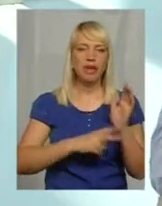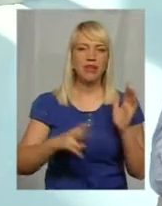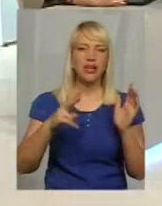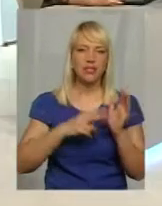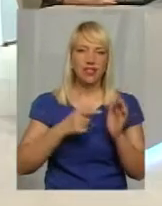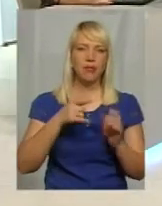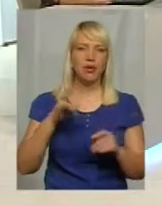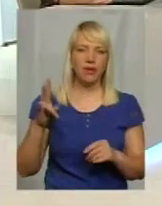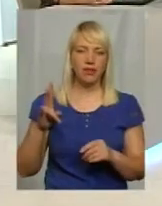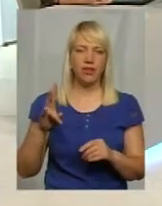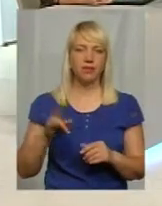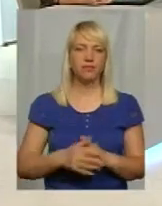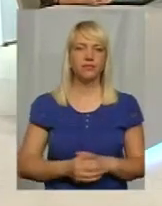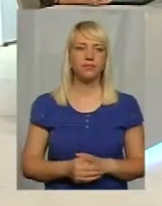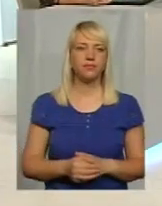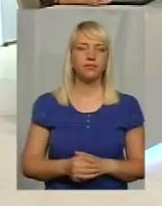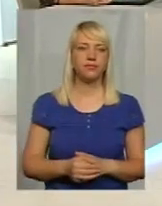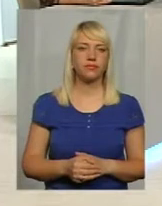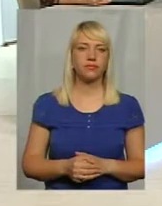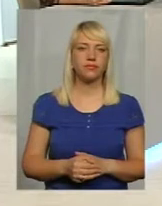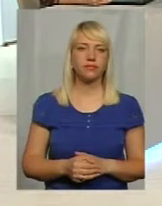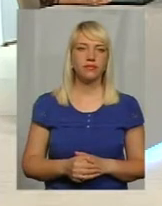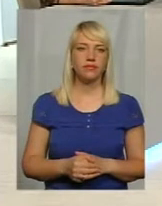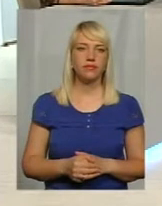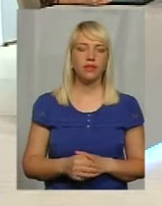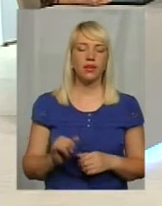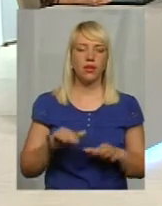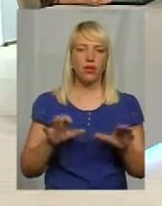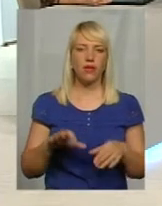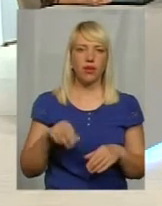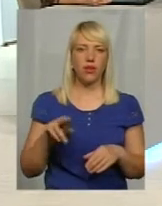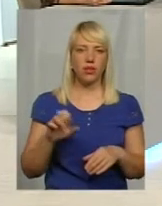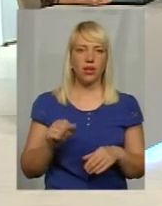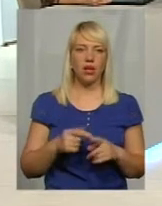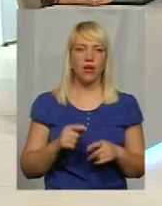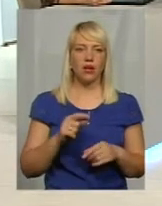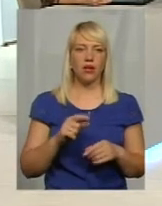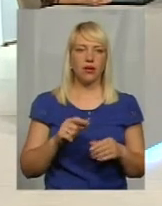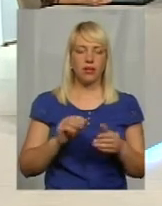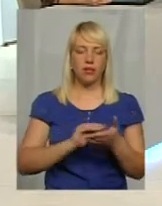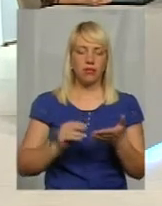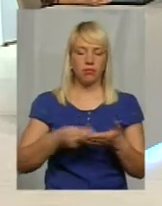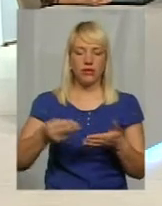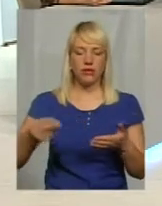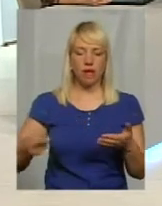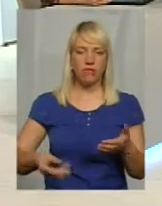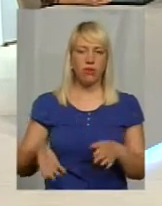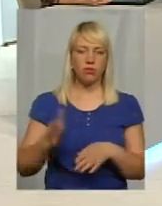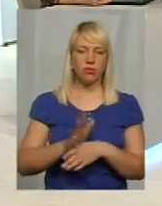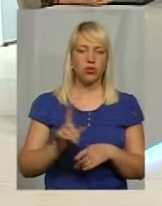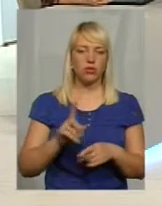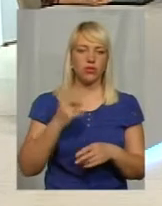І голова ОДА, Куренчук Олександр підписав нове розпорядження, яке збільшує майже в 2,5 рази